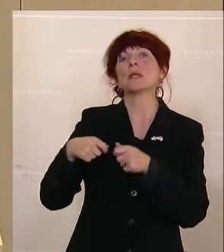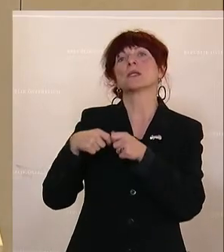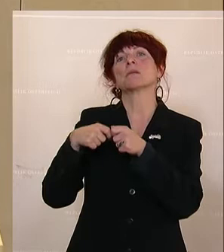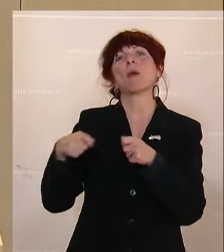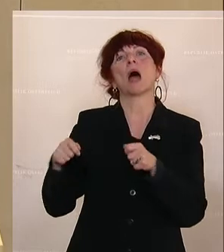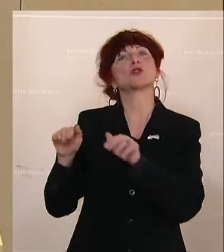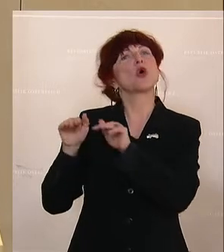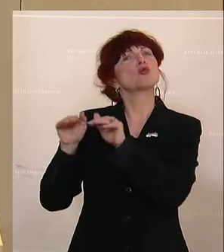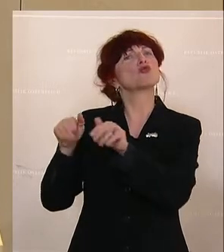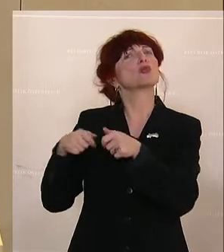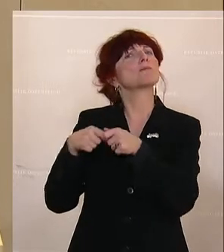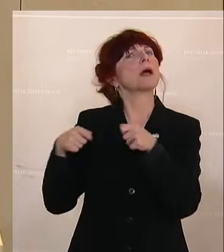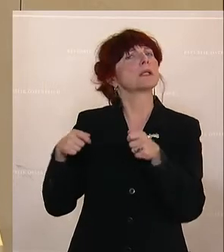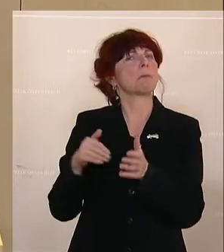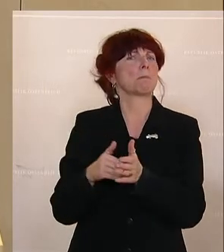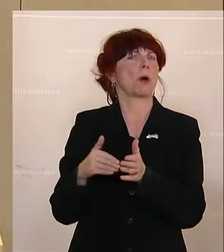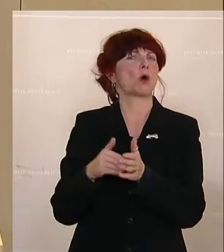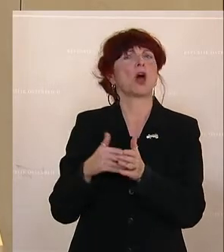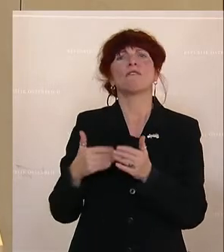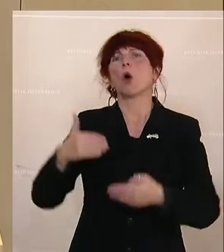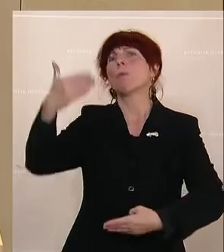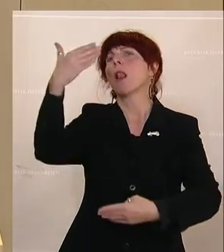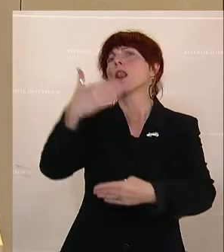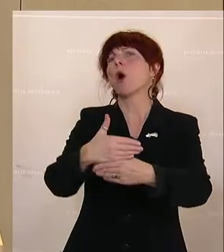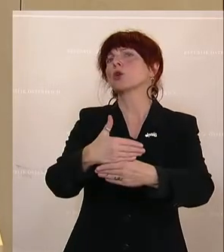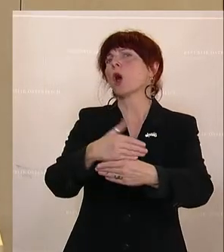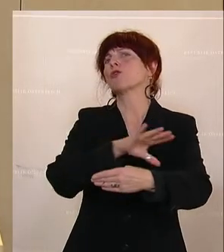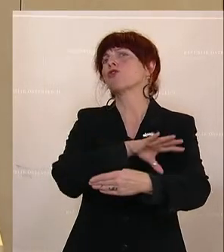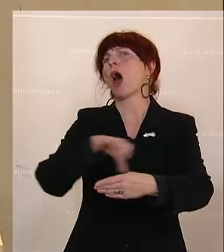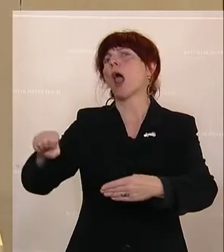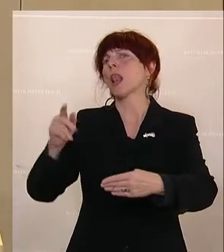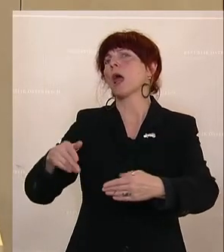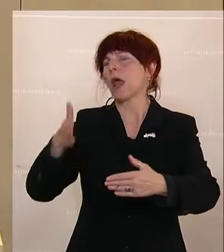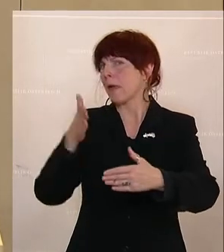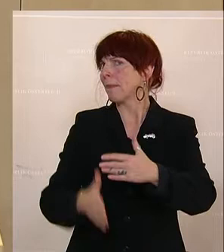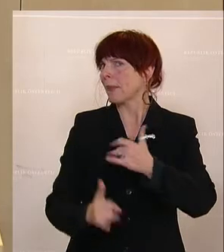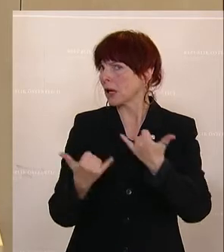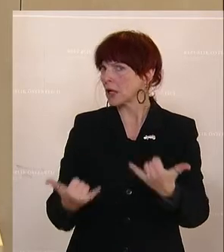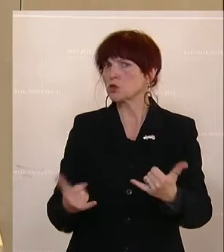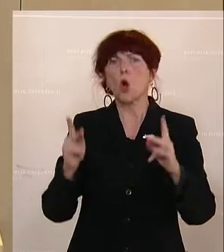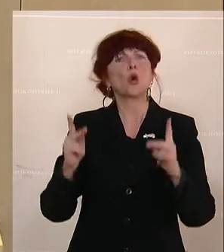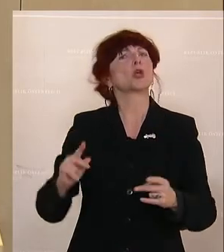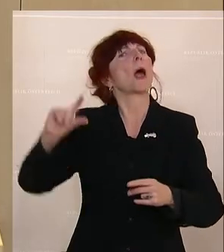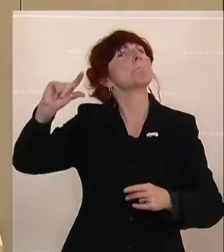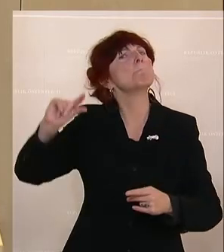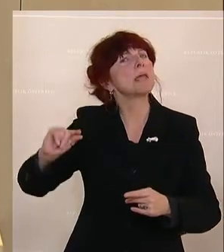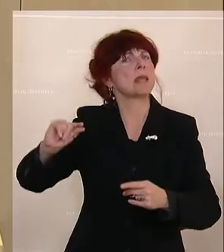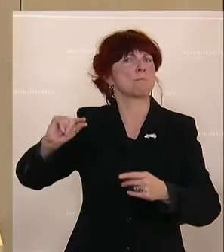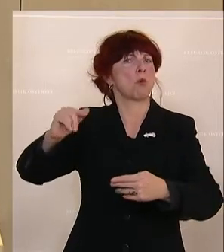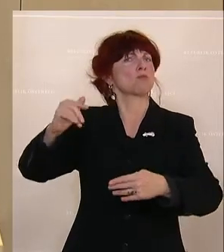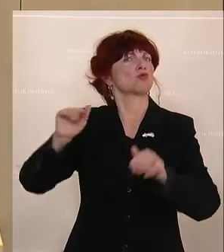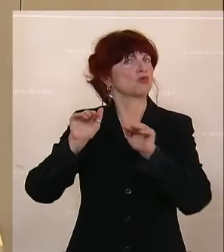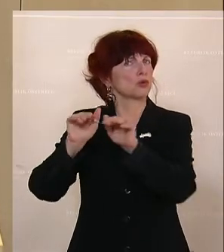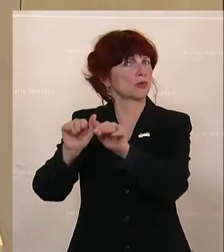notwendig, weil der Lockdown für alle kann beendet werden und jetzt kann man da wirklich auf ein Mindestmaß zurückführen. Wenn man da